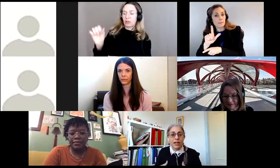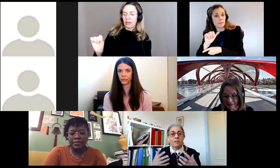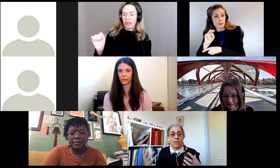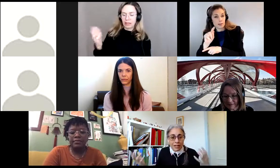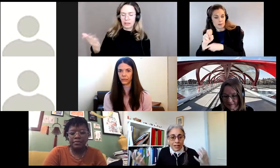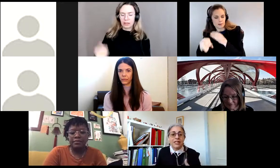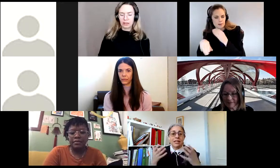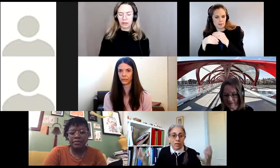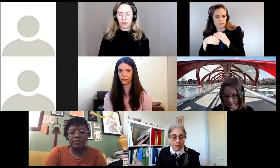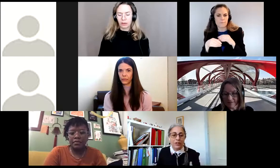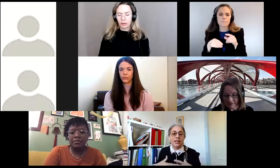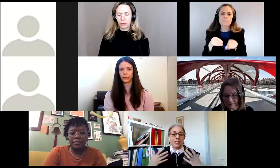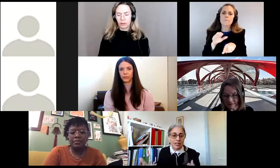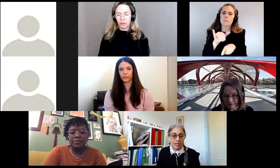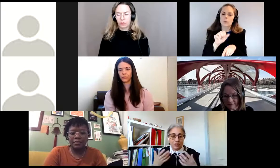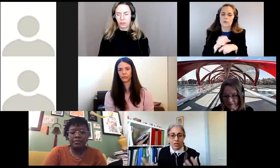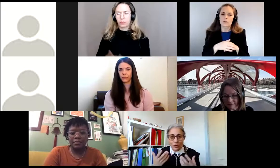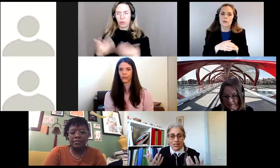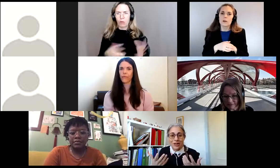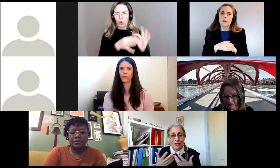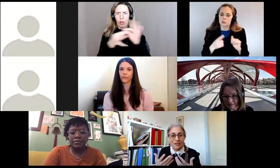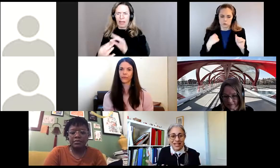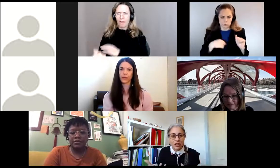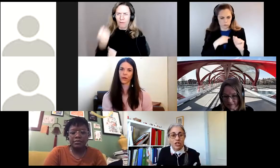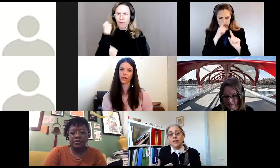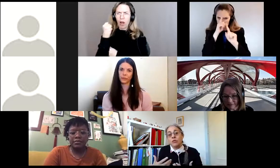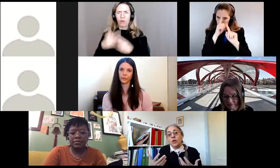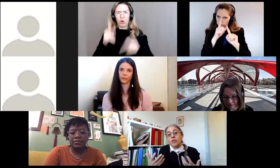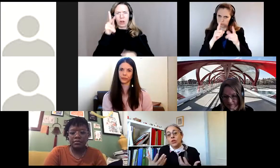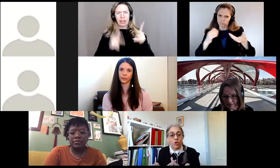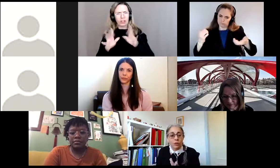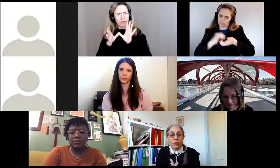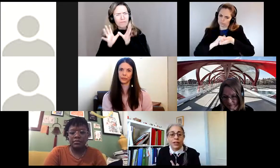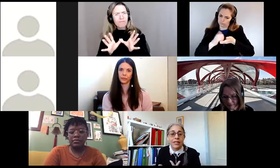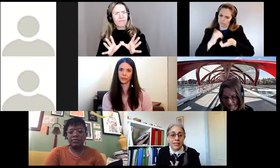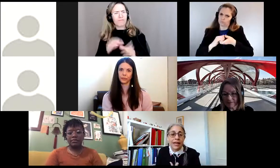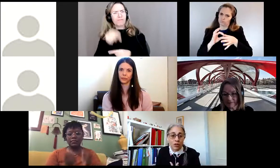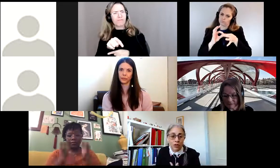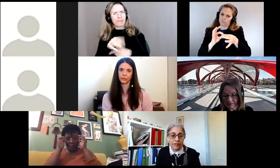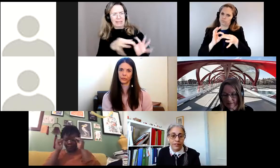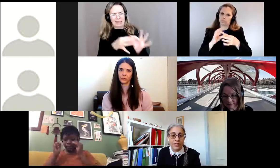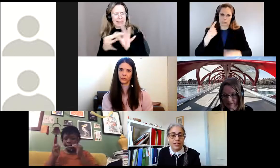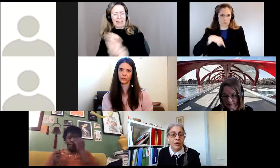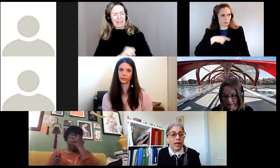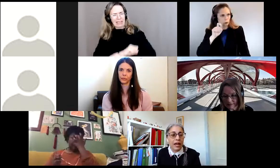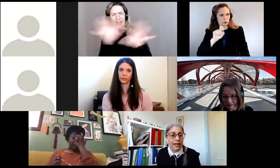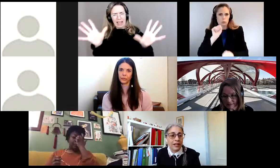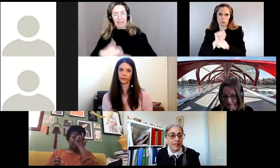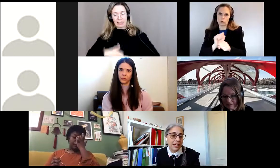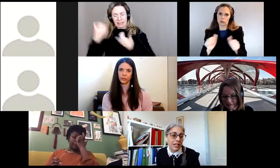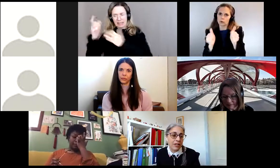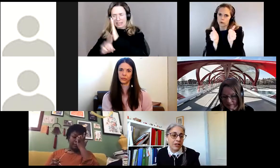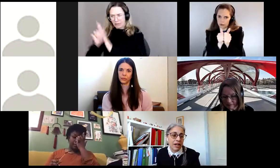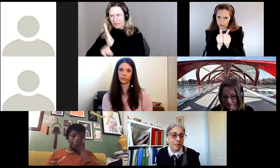nous voulons créer des liens plus forts convaincre les gens qu'il y a un lien évident entre la crise climatique et la